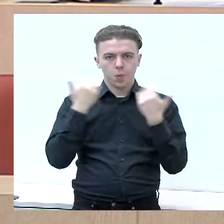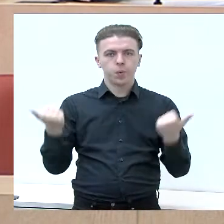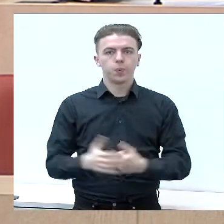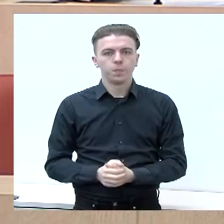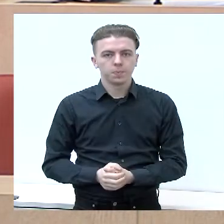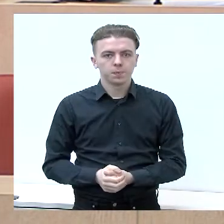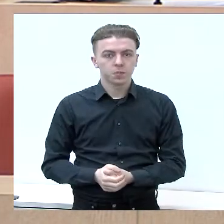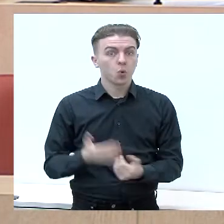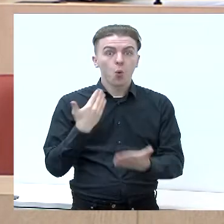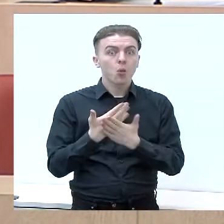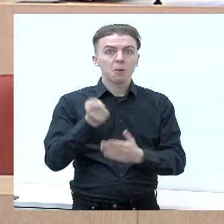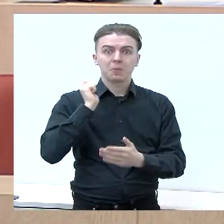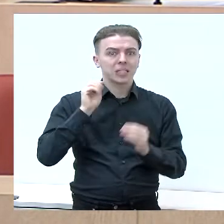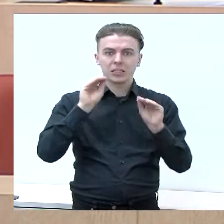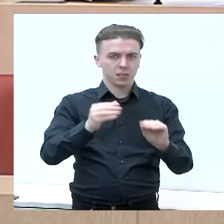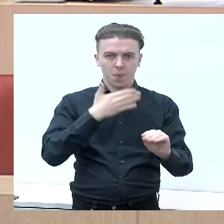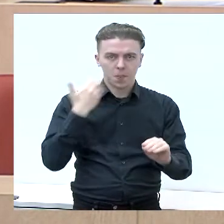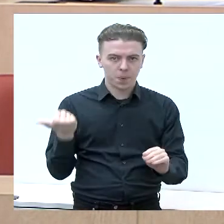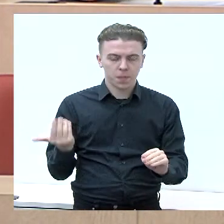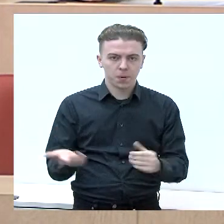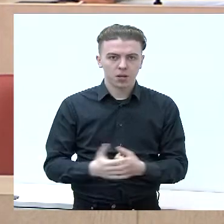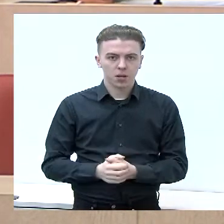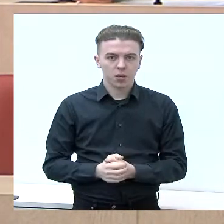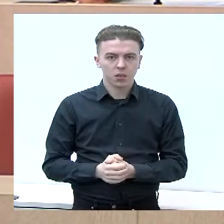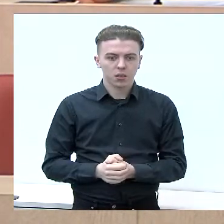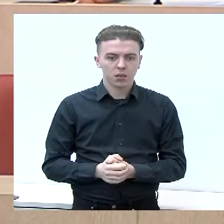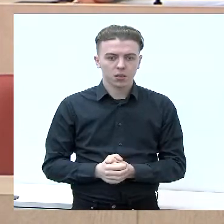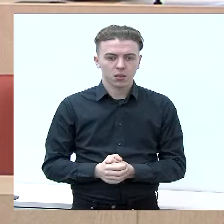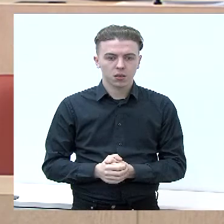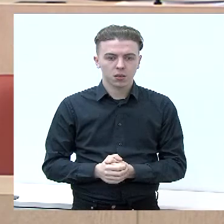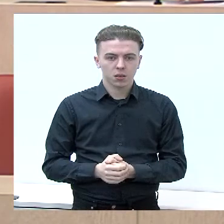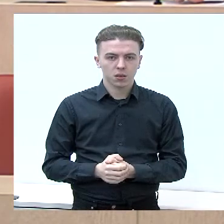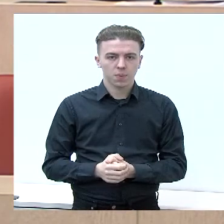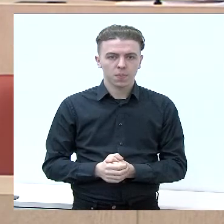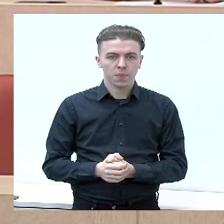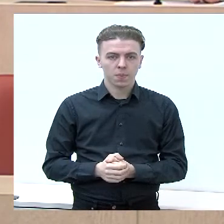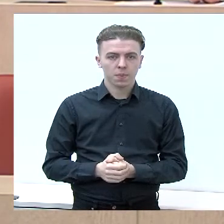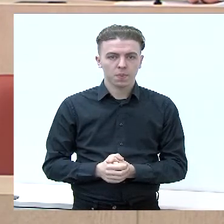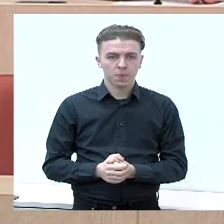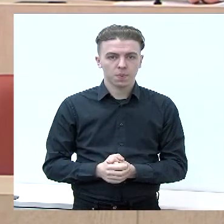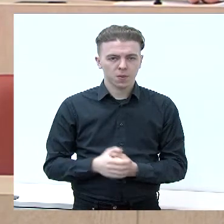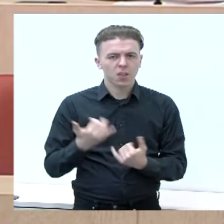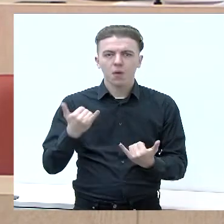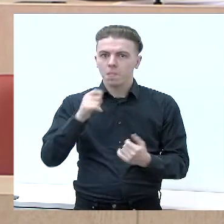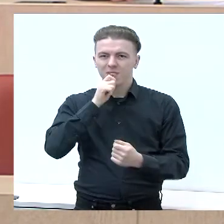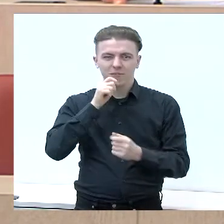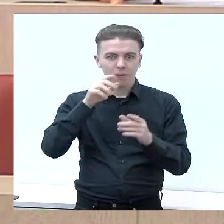Kodėl neįrengta pirtis kalvarijoje? Tikrai, mes įsirengtume, aš manau, tikrai tos pirties. Įsijunkite, įsijunkite.